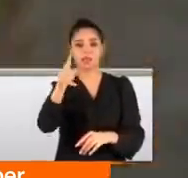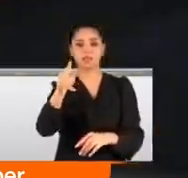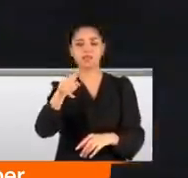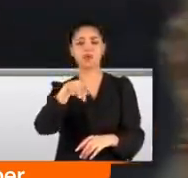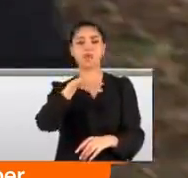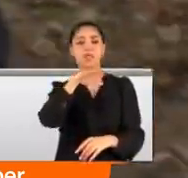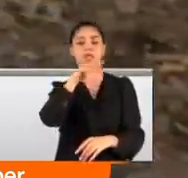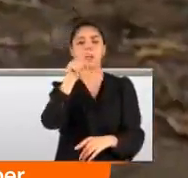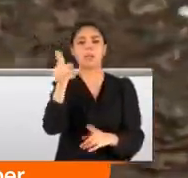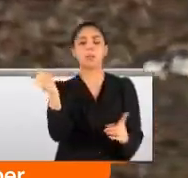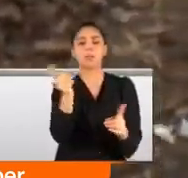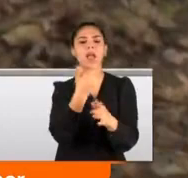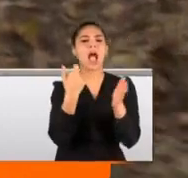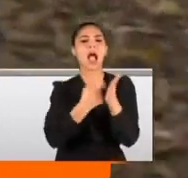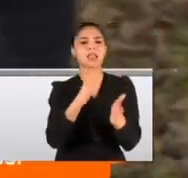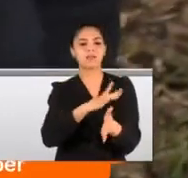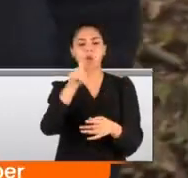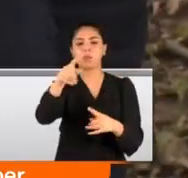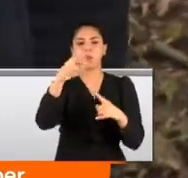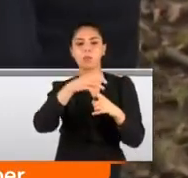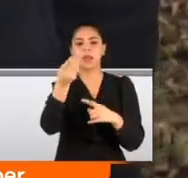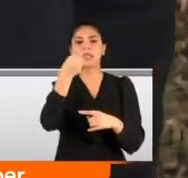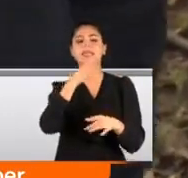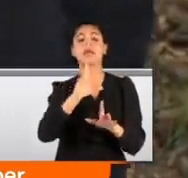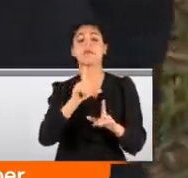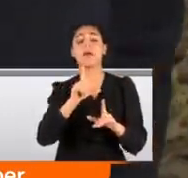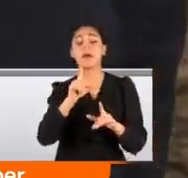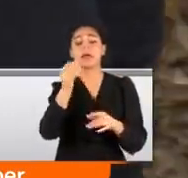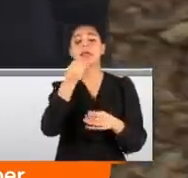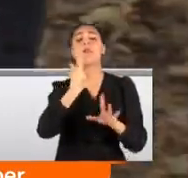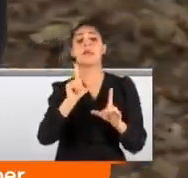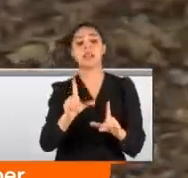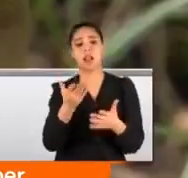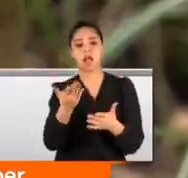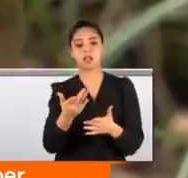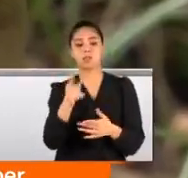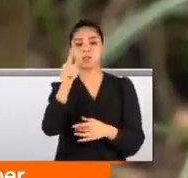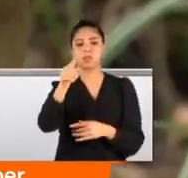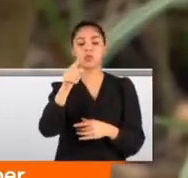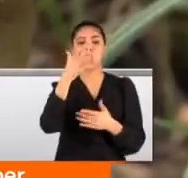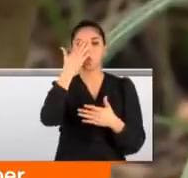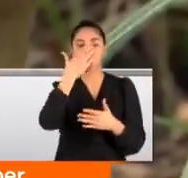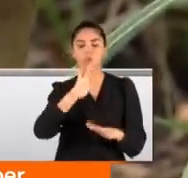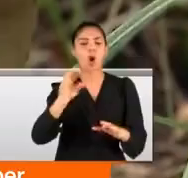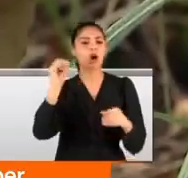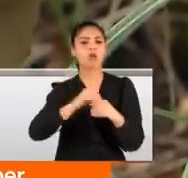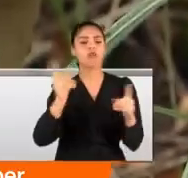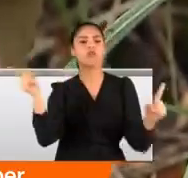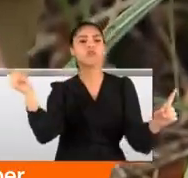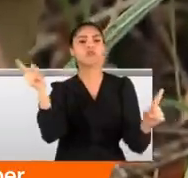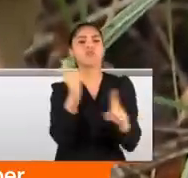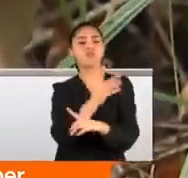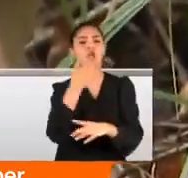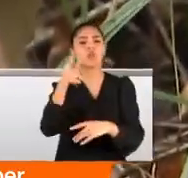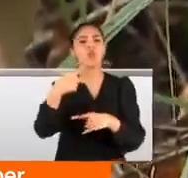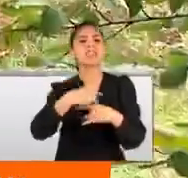dede sakalı derler, keçi sakalı derler. Bu mantarın da tüketilmemesi gereken bir mantar türüdür. Üstelik doğada bunun gibi daha onlarca tür